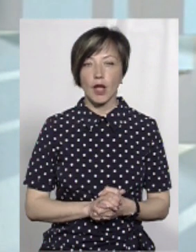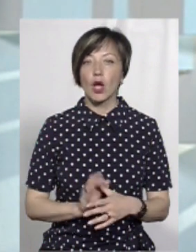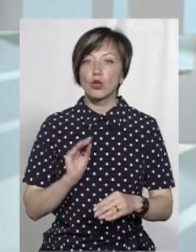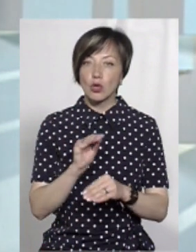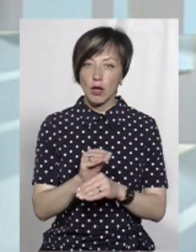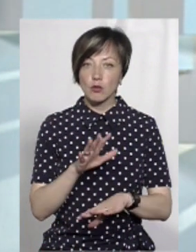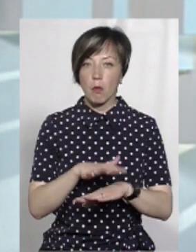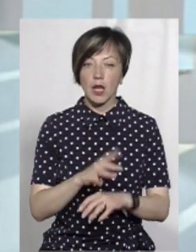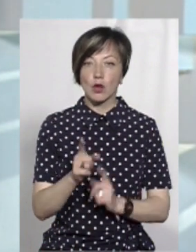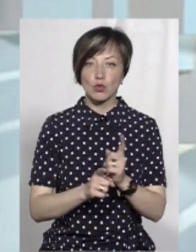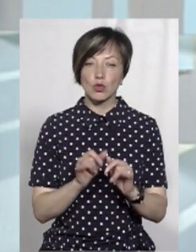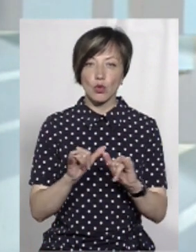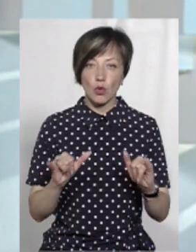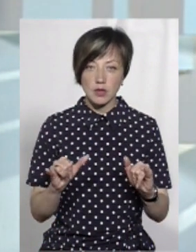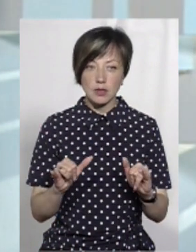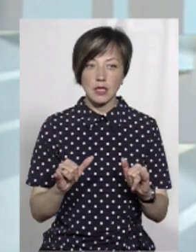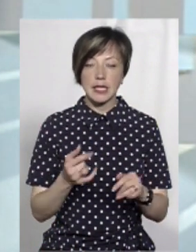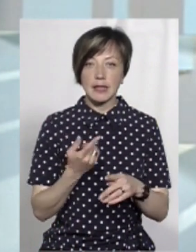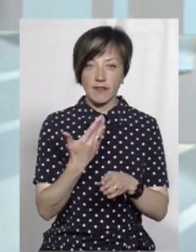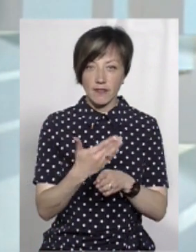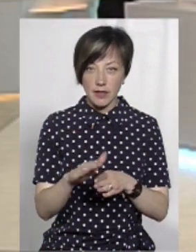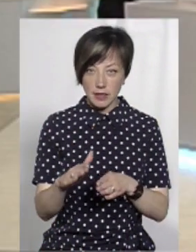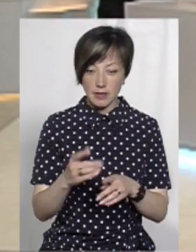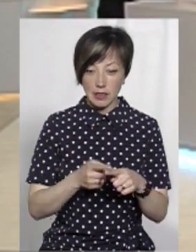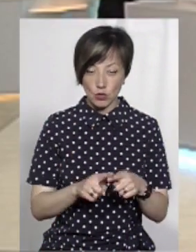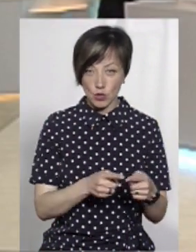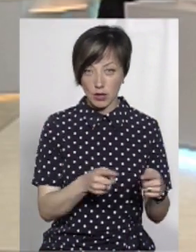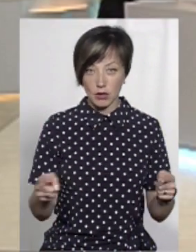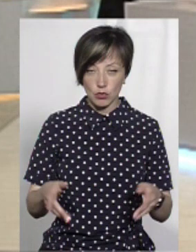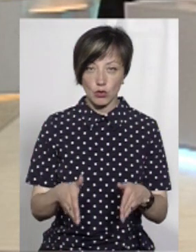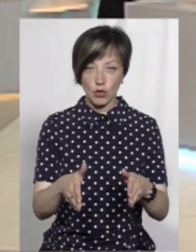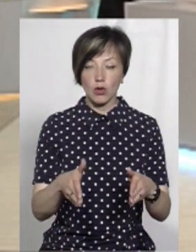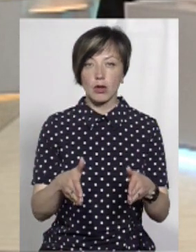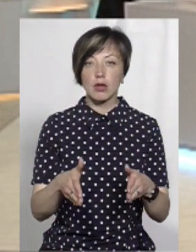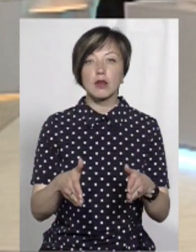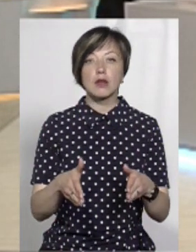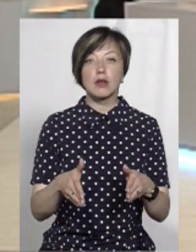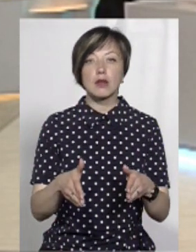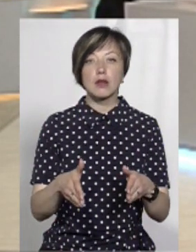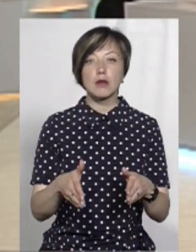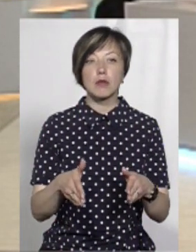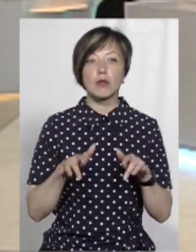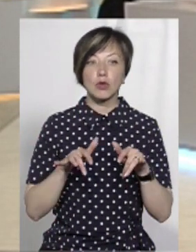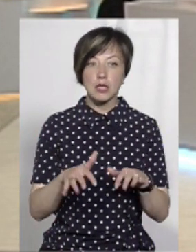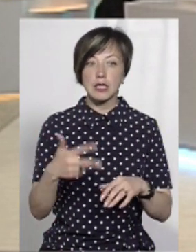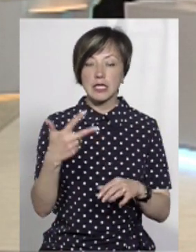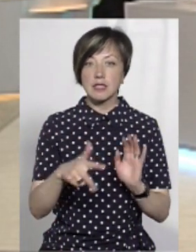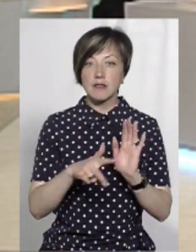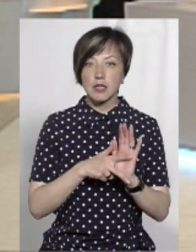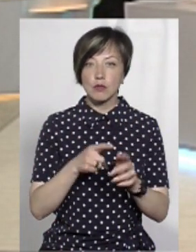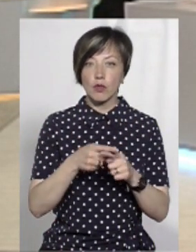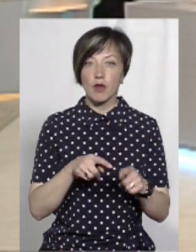Додам, що Банк реконструкції і розвитку на реконструкцію цієї ділянки дороги надав, чи це в процесі, 38